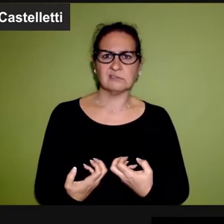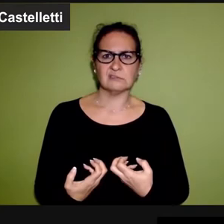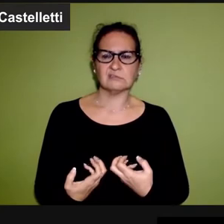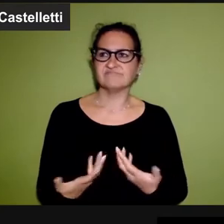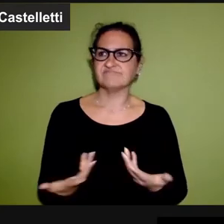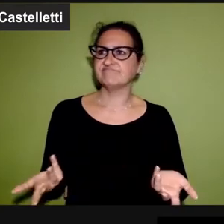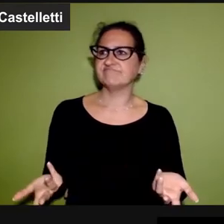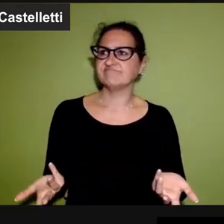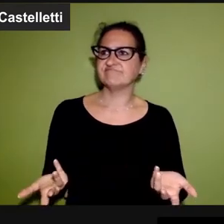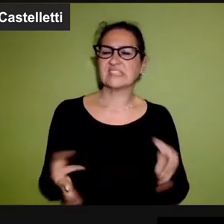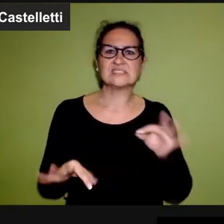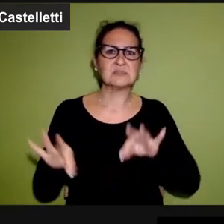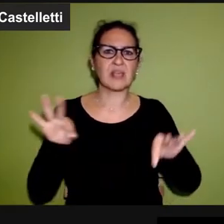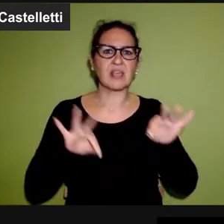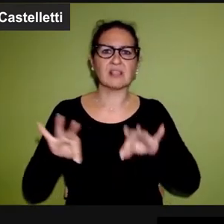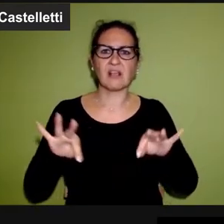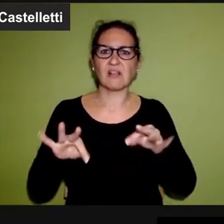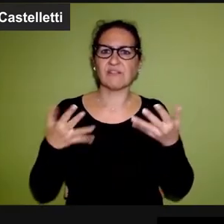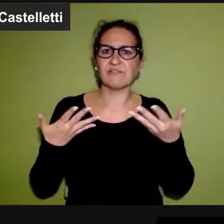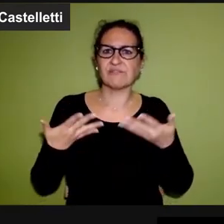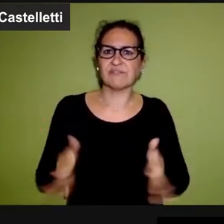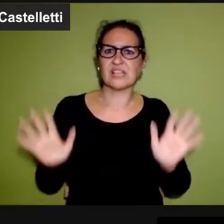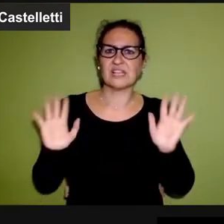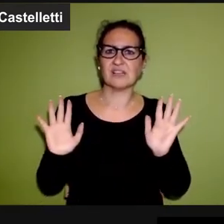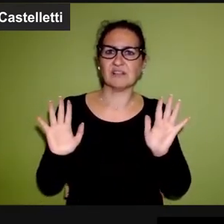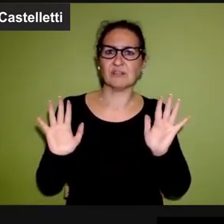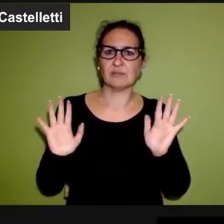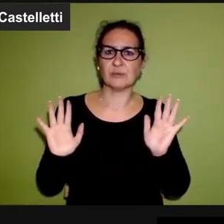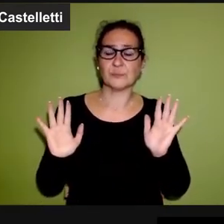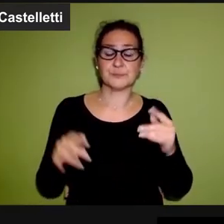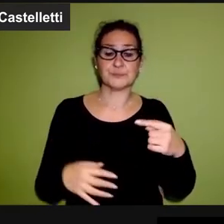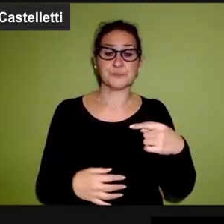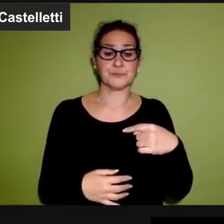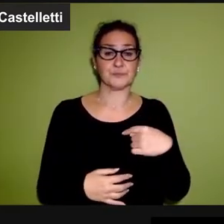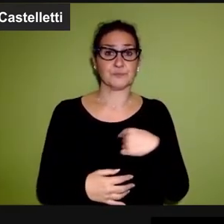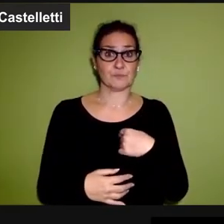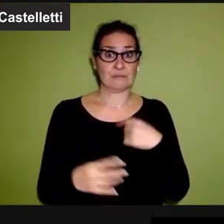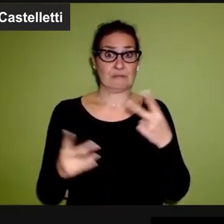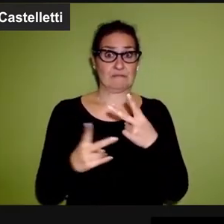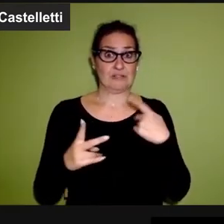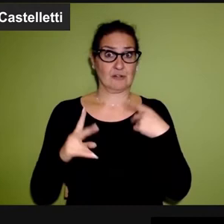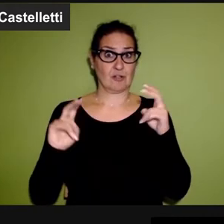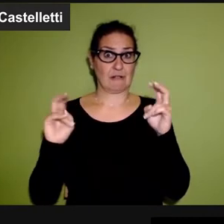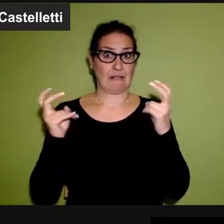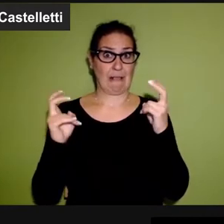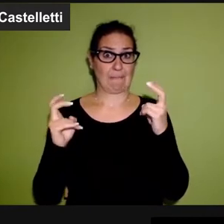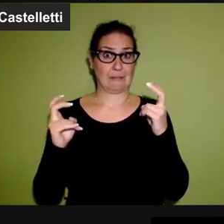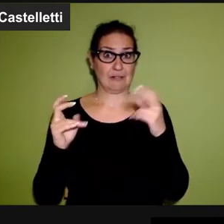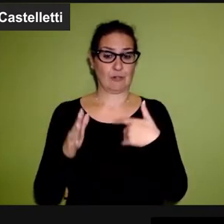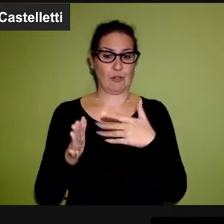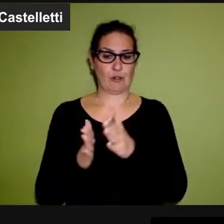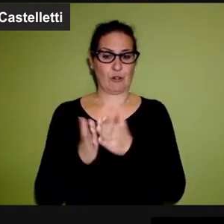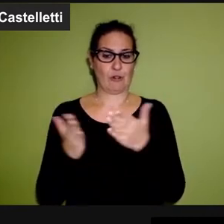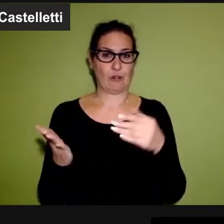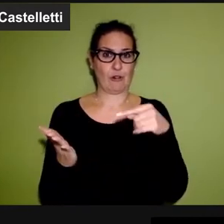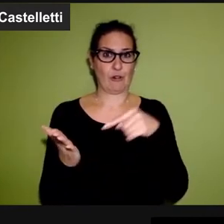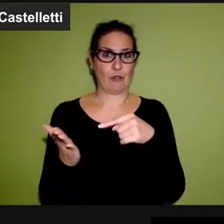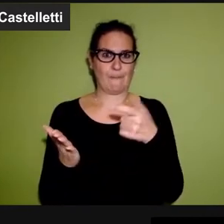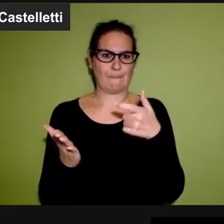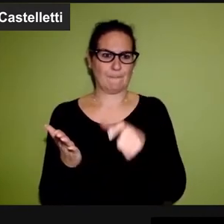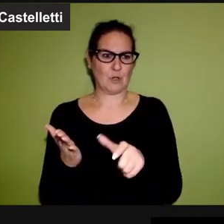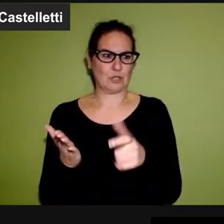folla perché non c'era più spettacolo. Ora, io ho dedicato questo capitolo